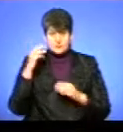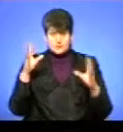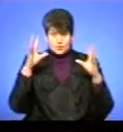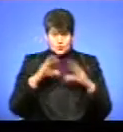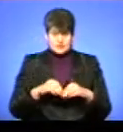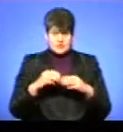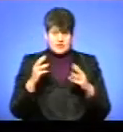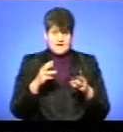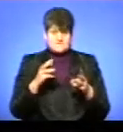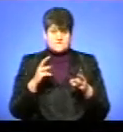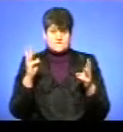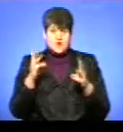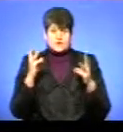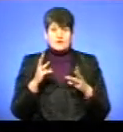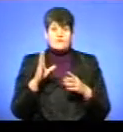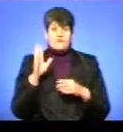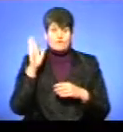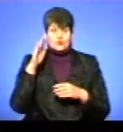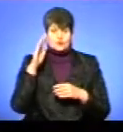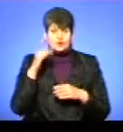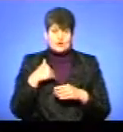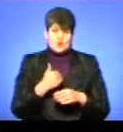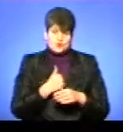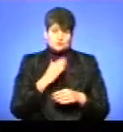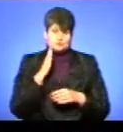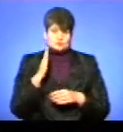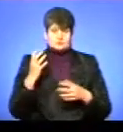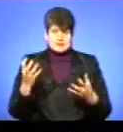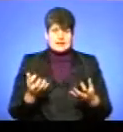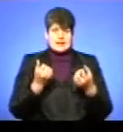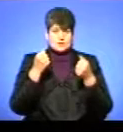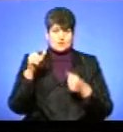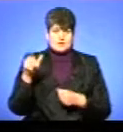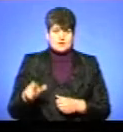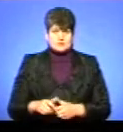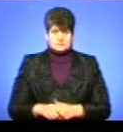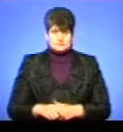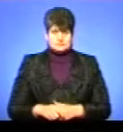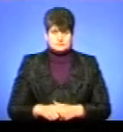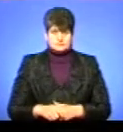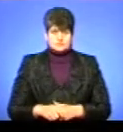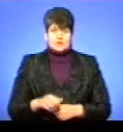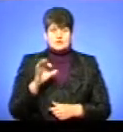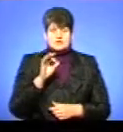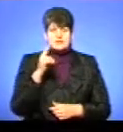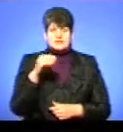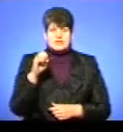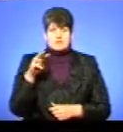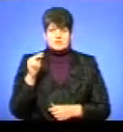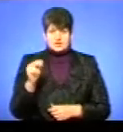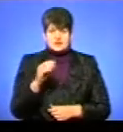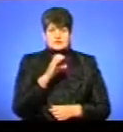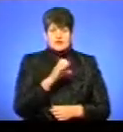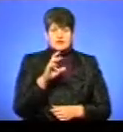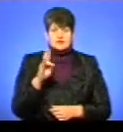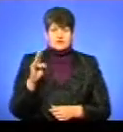вогнегасником і водою. Я хотів би стати пожежником. Оксана Данчак із однокласницею Софією